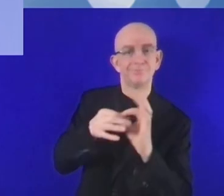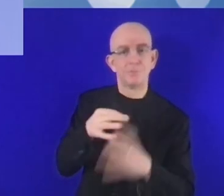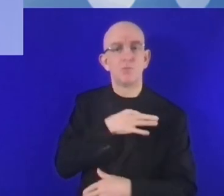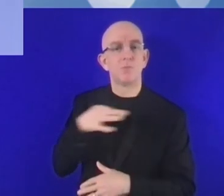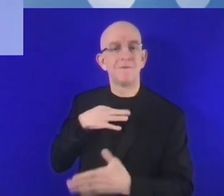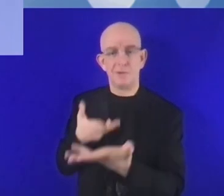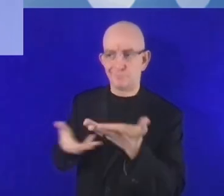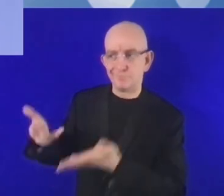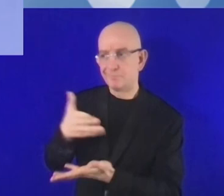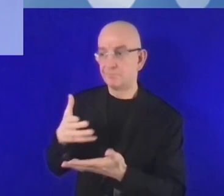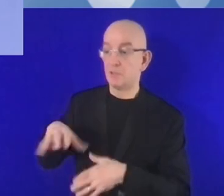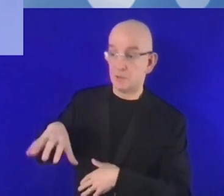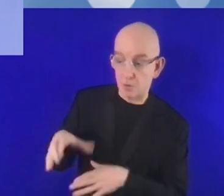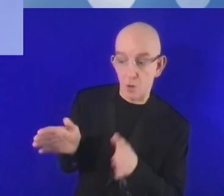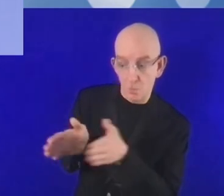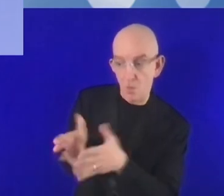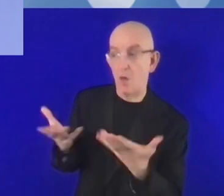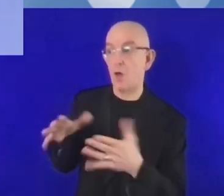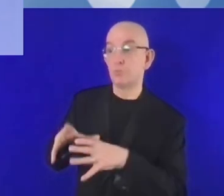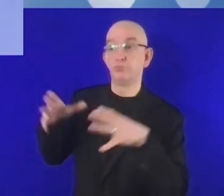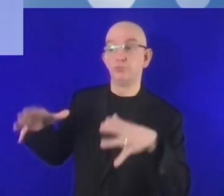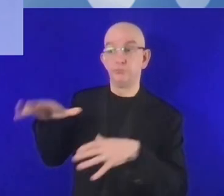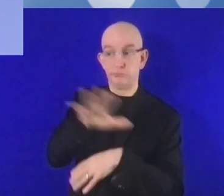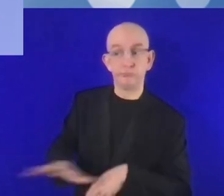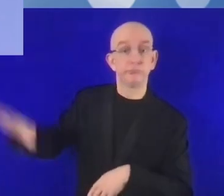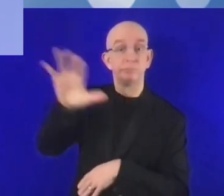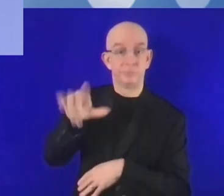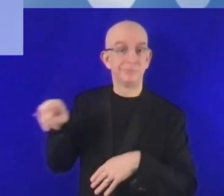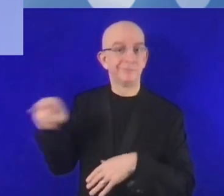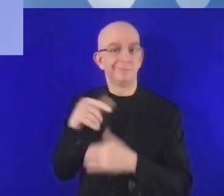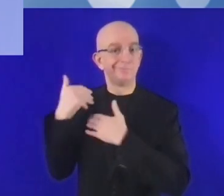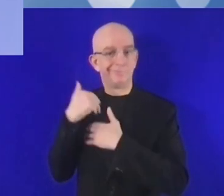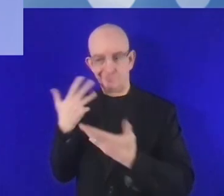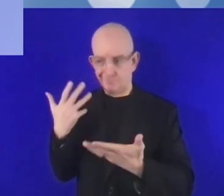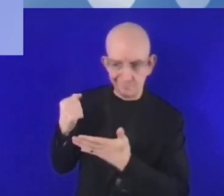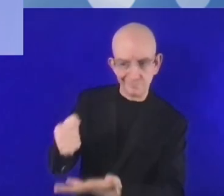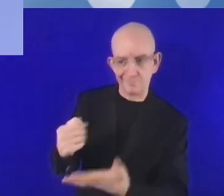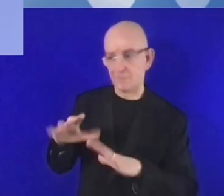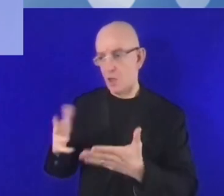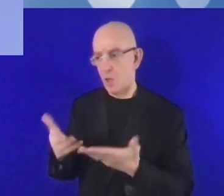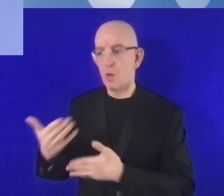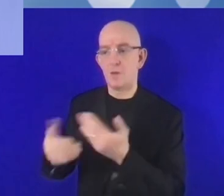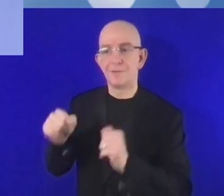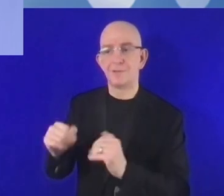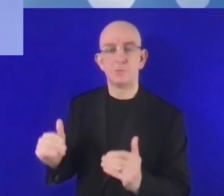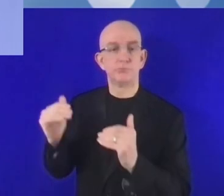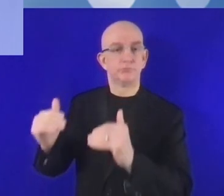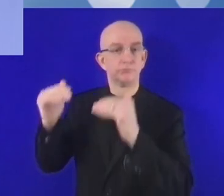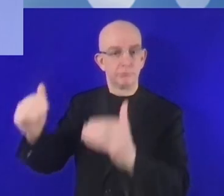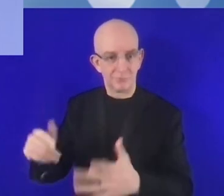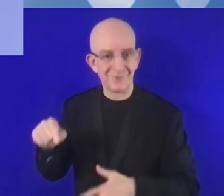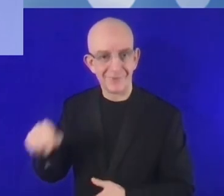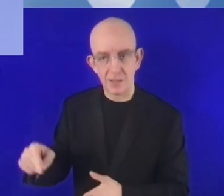أن تستثمر في البنى التحتية. هذه هي مقترحاتنا.